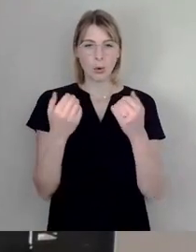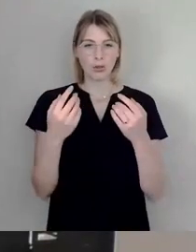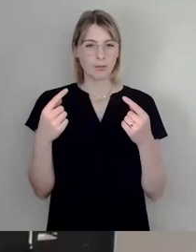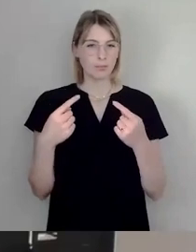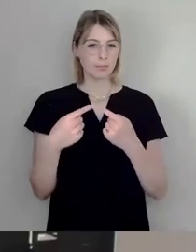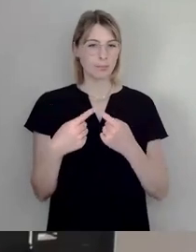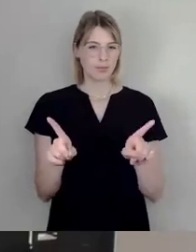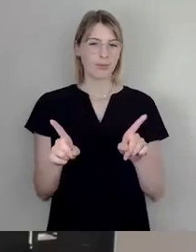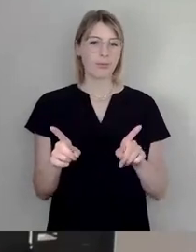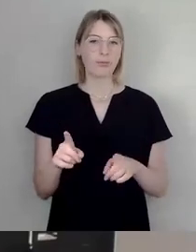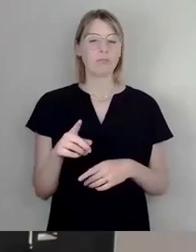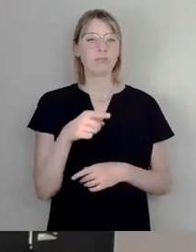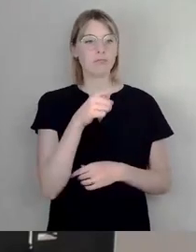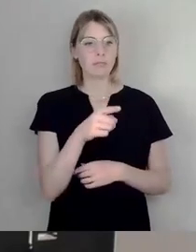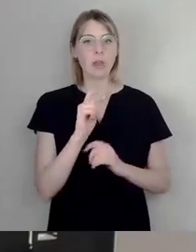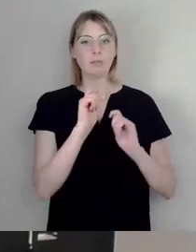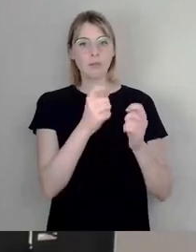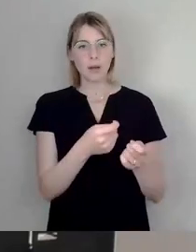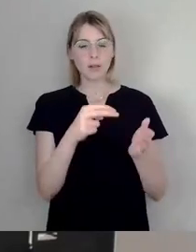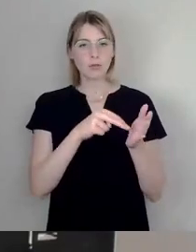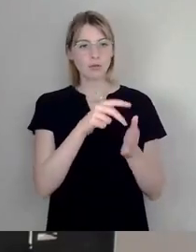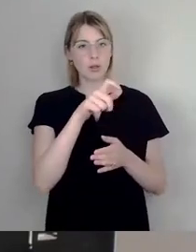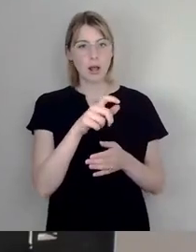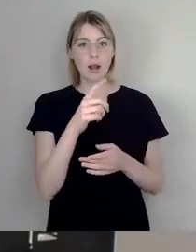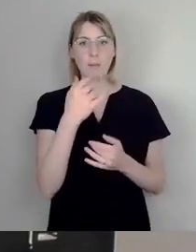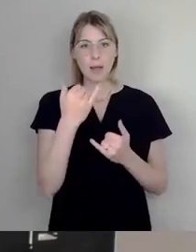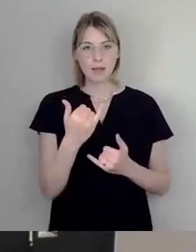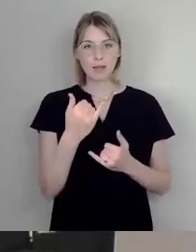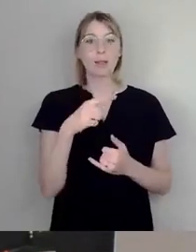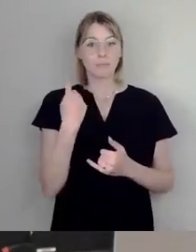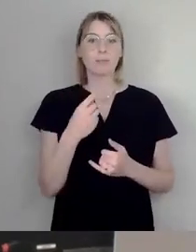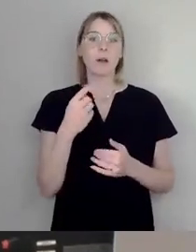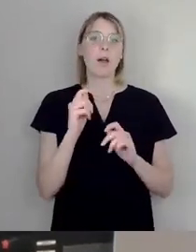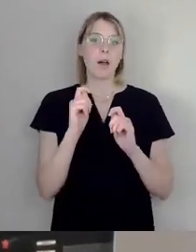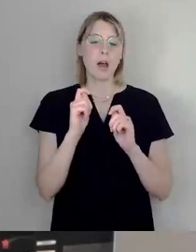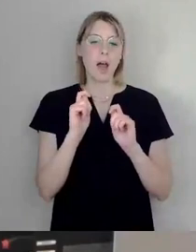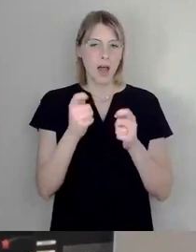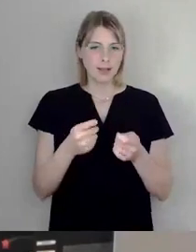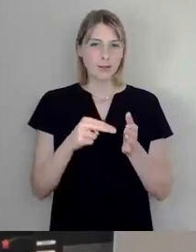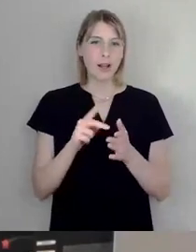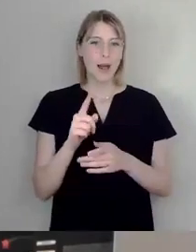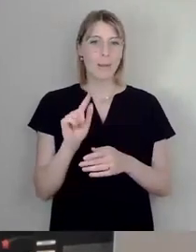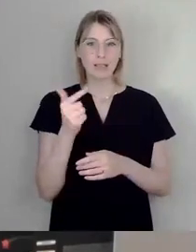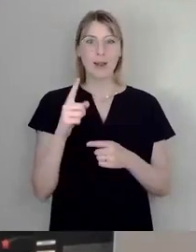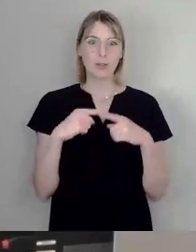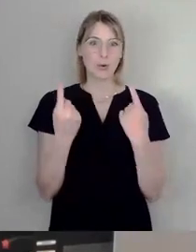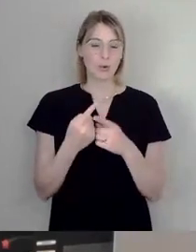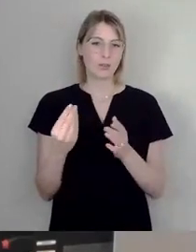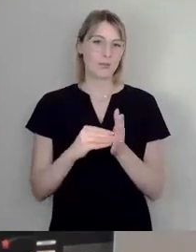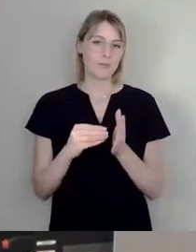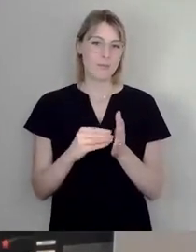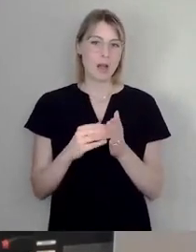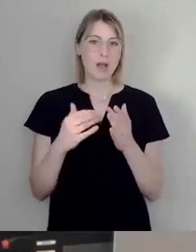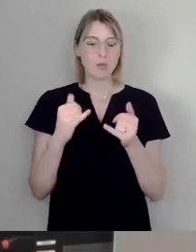Antragsteller natürlich logischerweise erst in der zweiten Runde dran ist, dann im Grunde genommen eigentlich einen Antrag übernommen bekommen